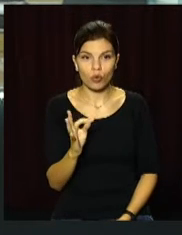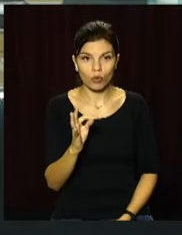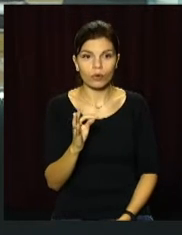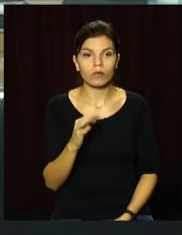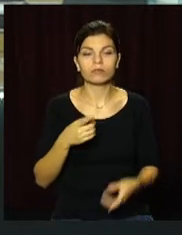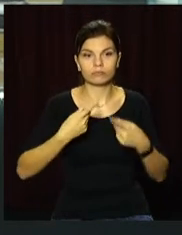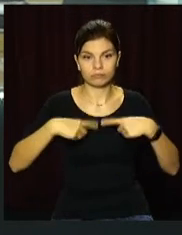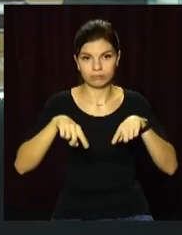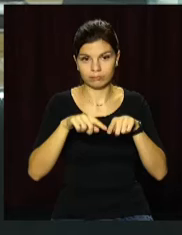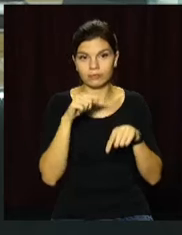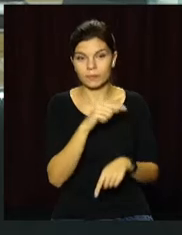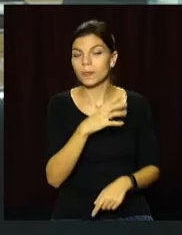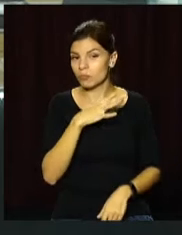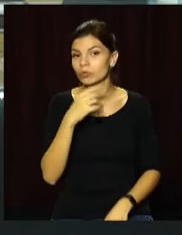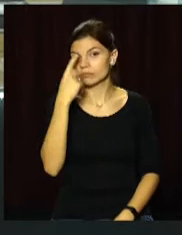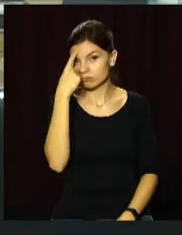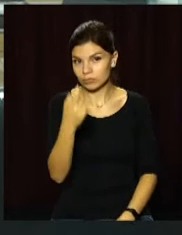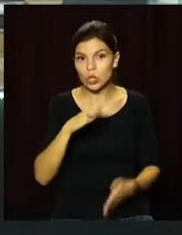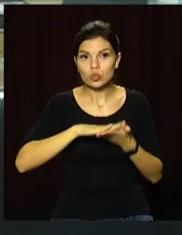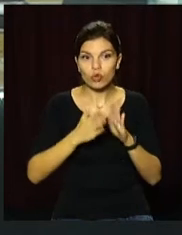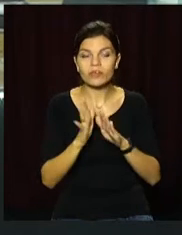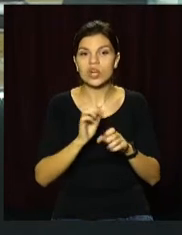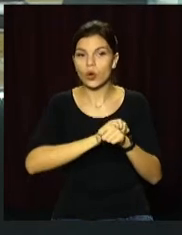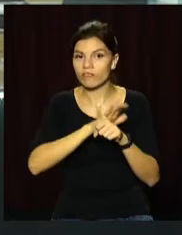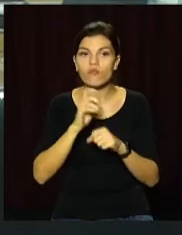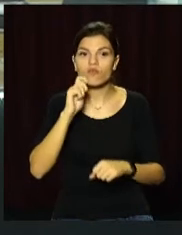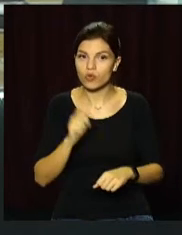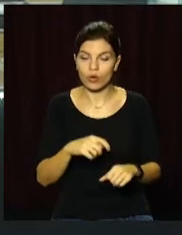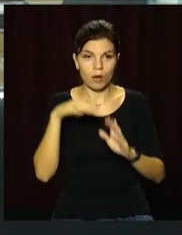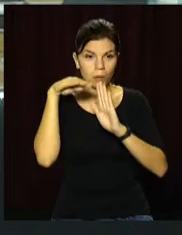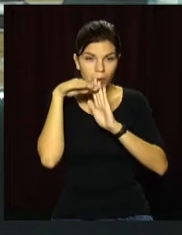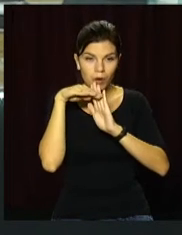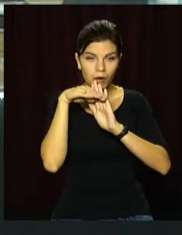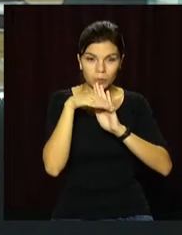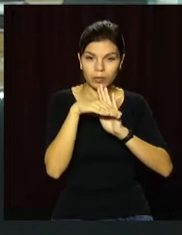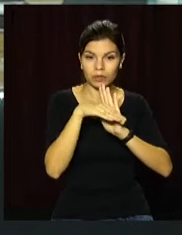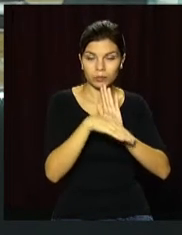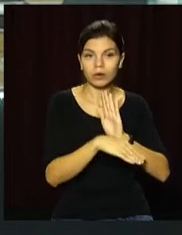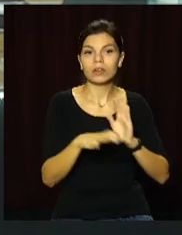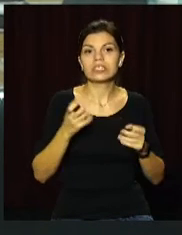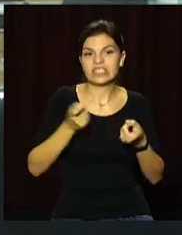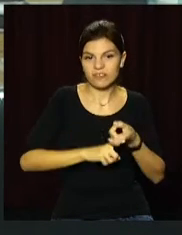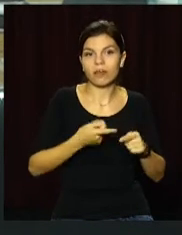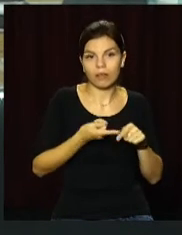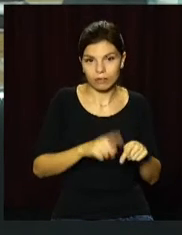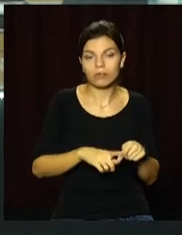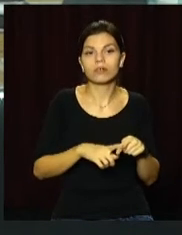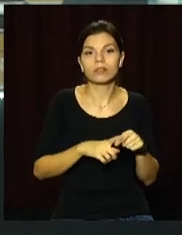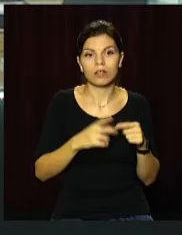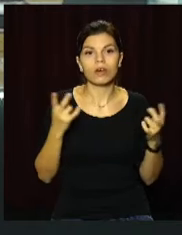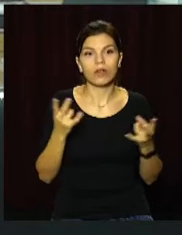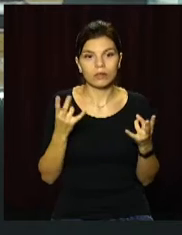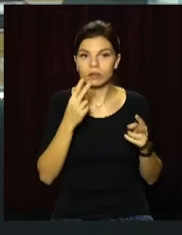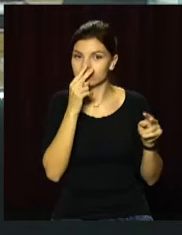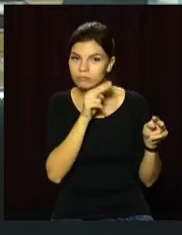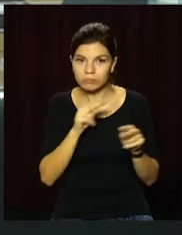Радіо Громадське. Він зазначив, ситуація з коронавірусом в країні погіршується. Зв'язку з цим протиепідемічні заходи треба